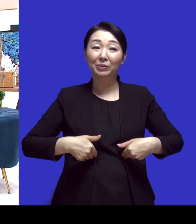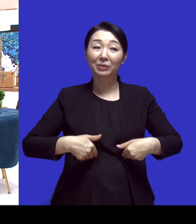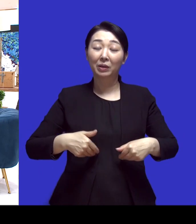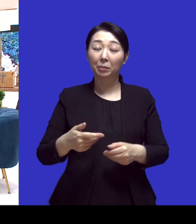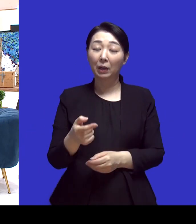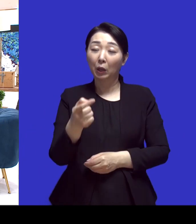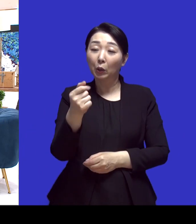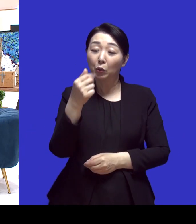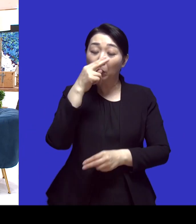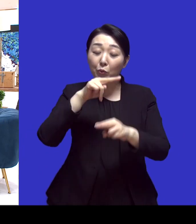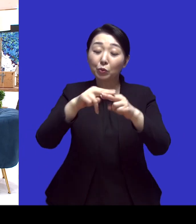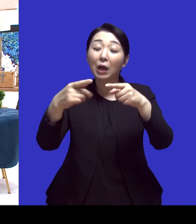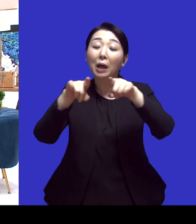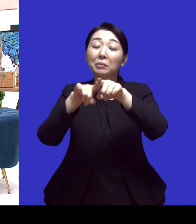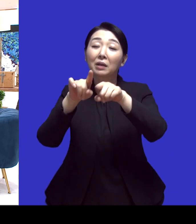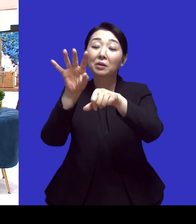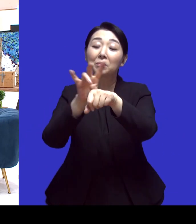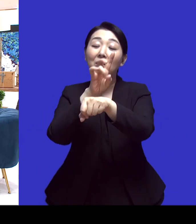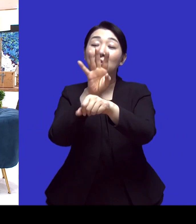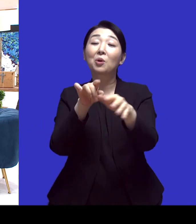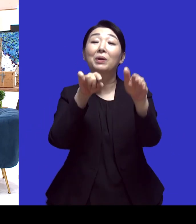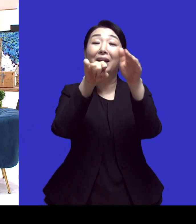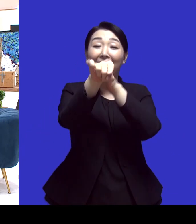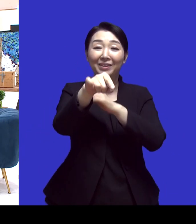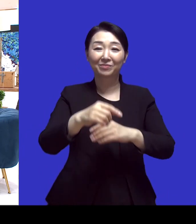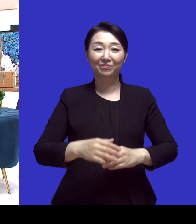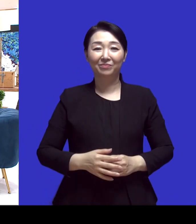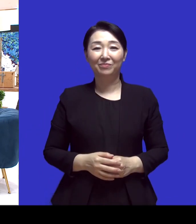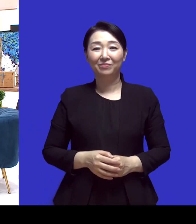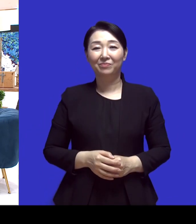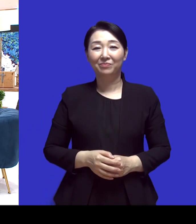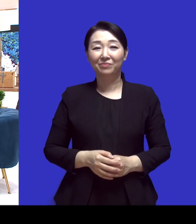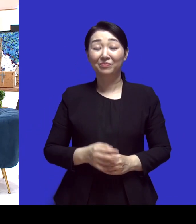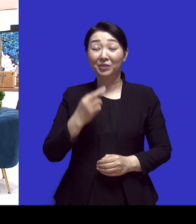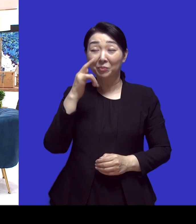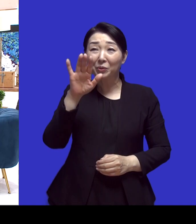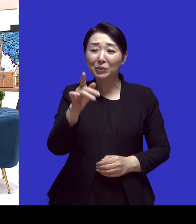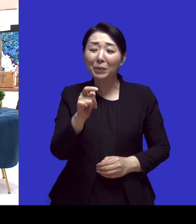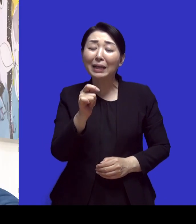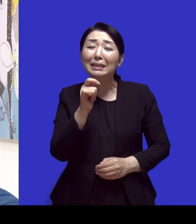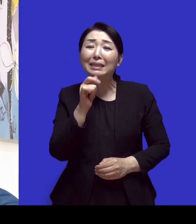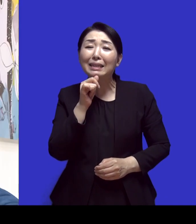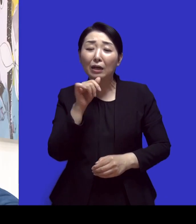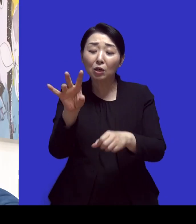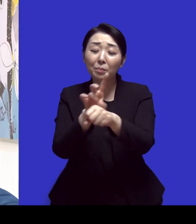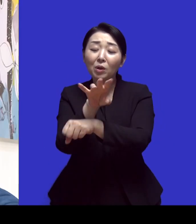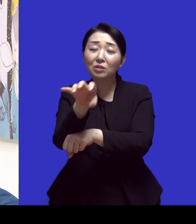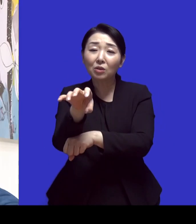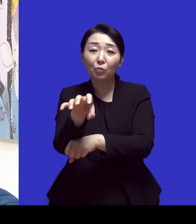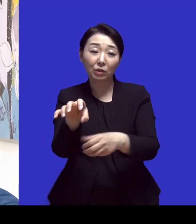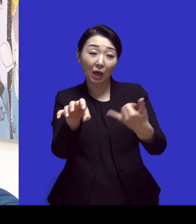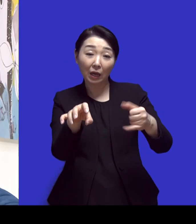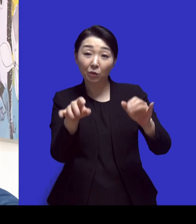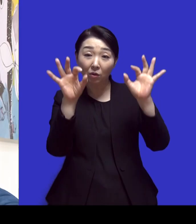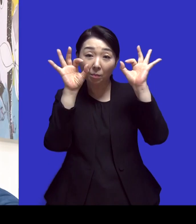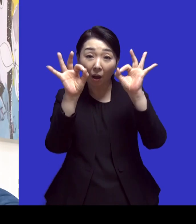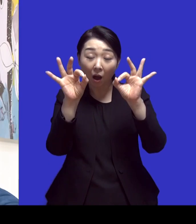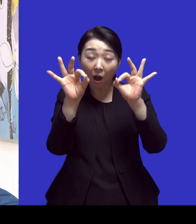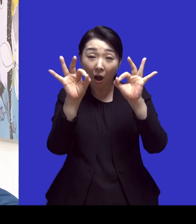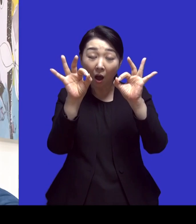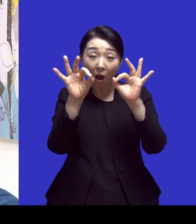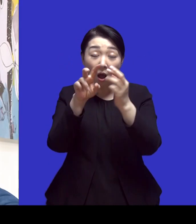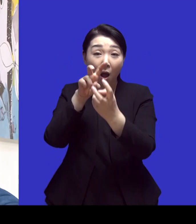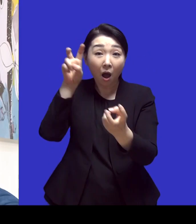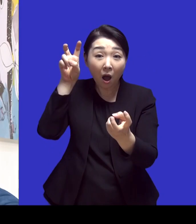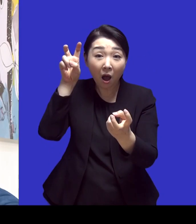조그마한 주유소에 붙어있는 편의점에 들어갔어요 네 미국에서 되게 자그마한 데인데 저희 아이들이 거기 딱 들어가서 입을 벌리고